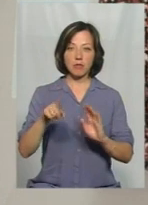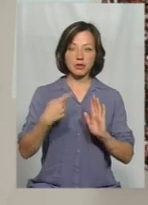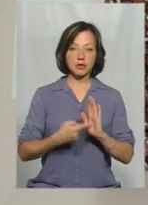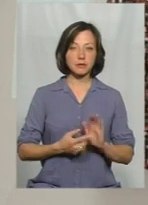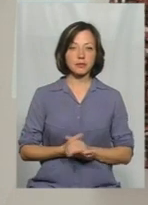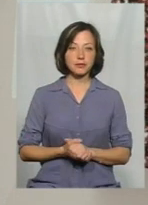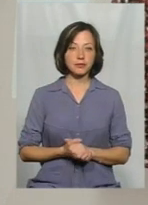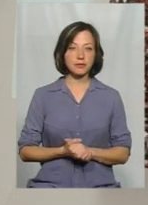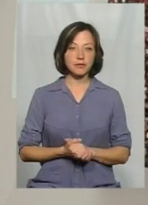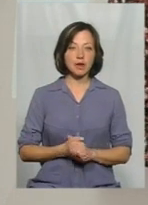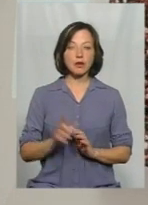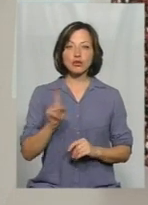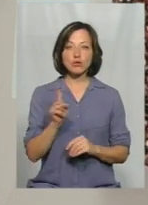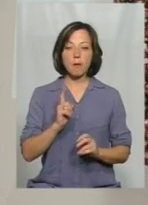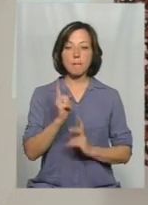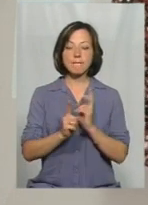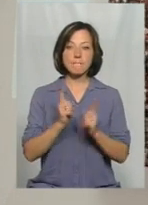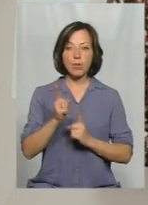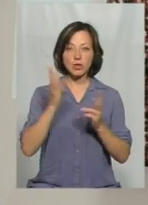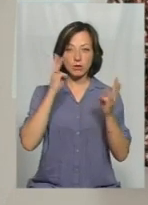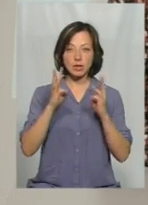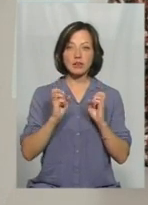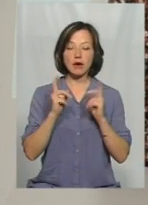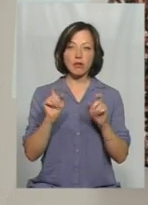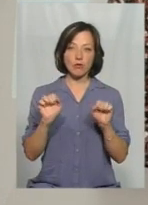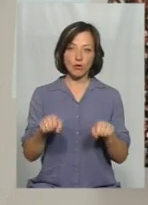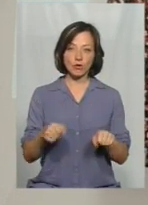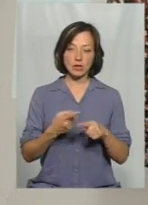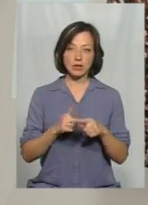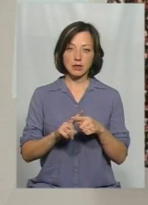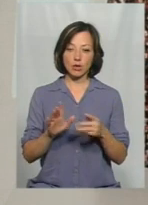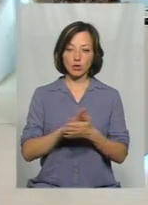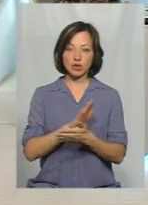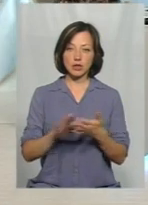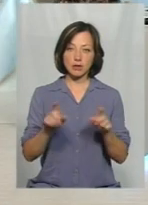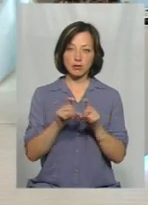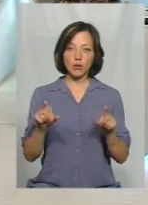роботу підприємства, аби модернізувати настільки, наскільки можна ці очисні?